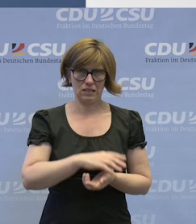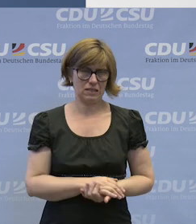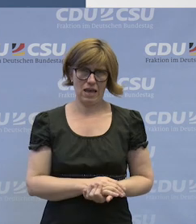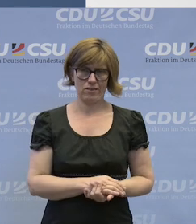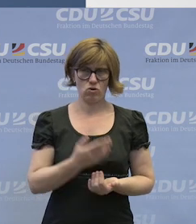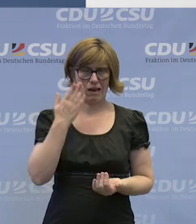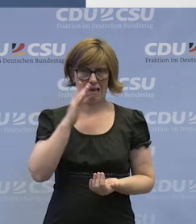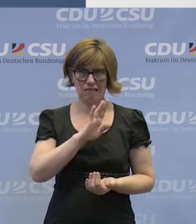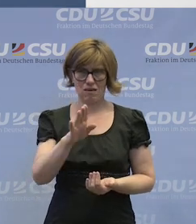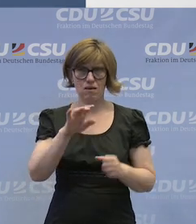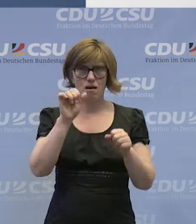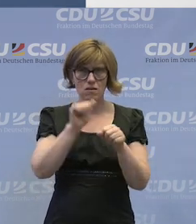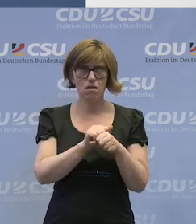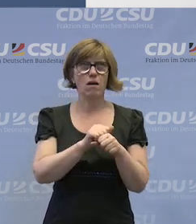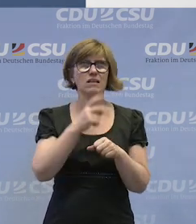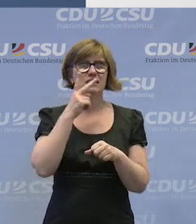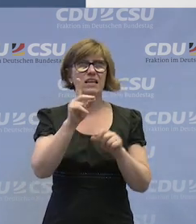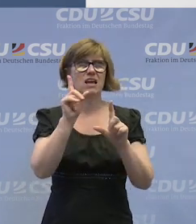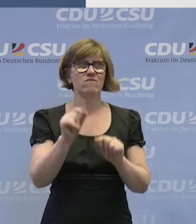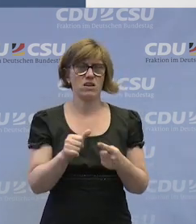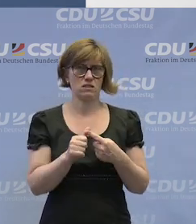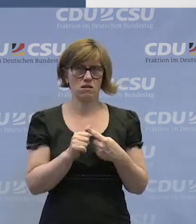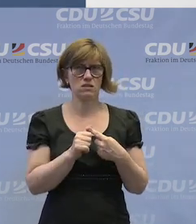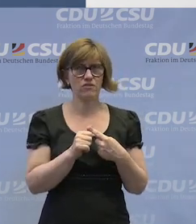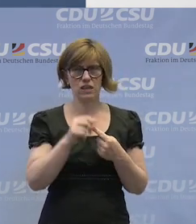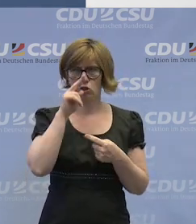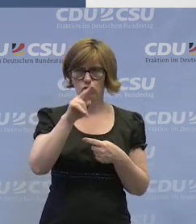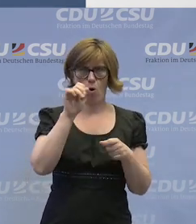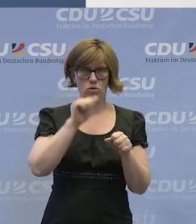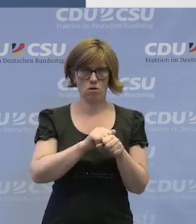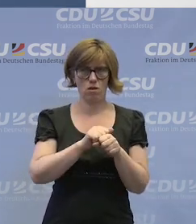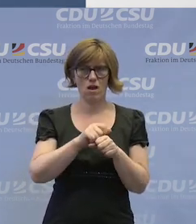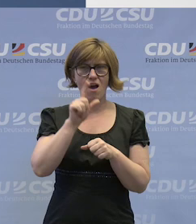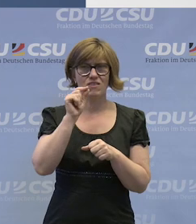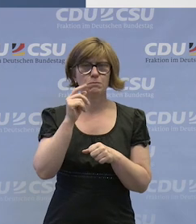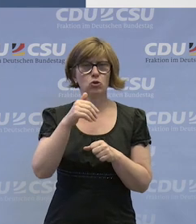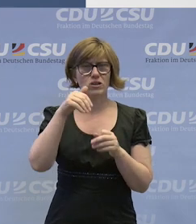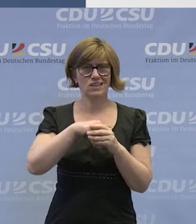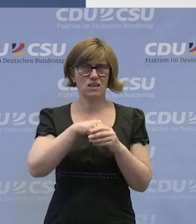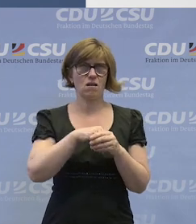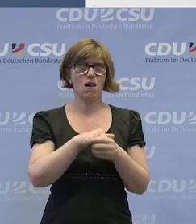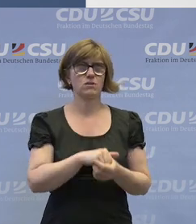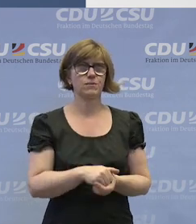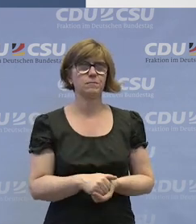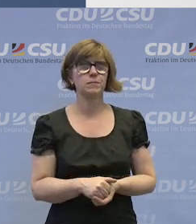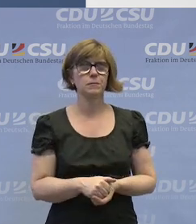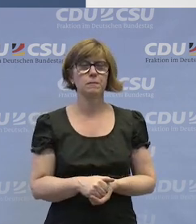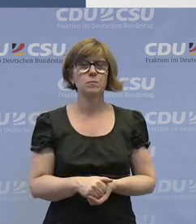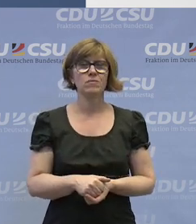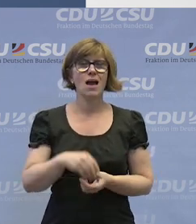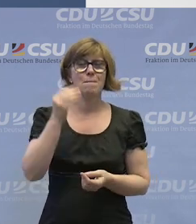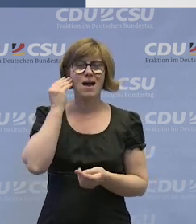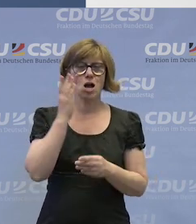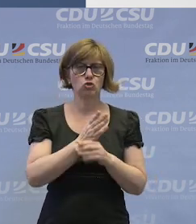oder nicht kennen, mal gucken oder einfach mal draufschauen können, was die aussagt. Also sie